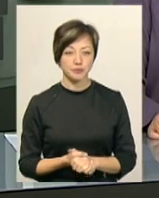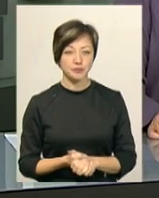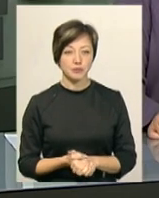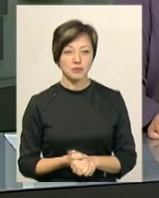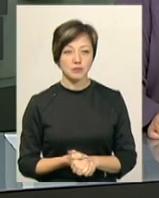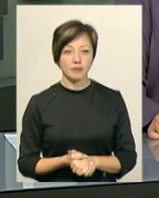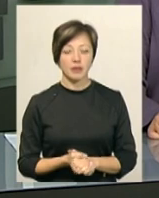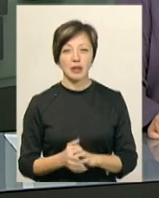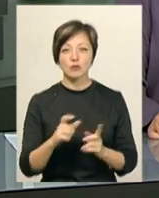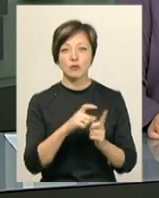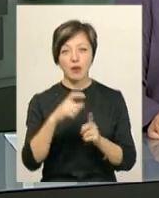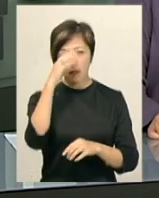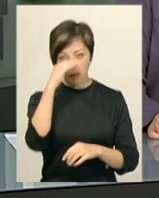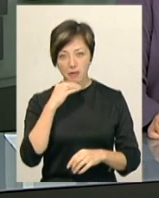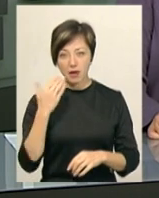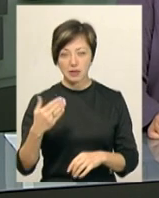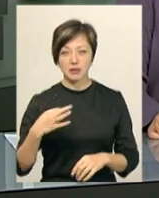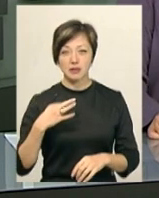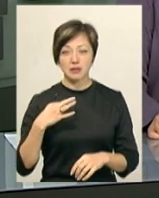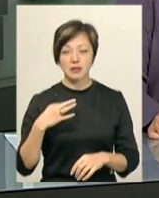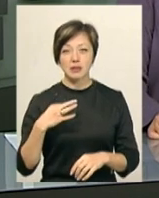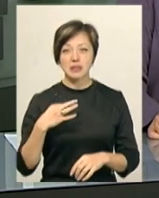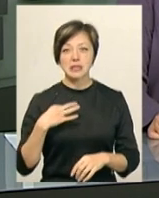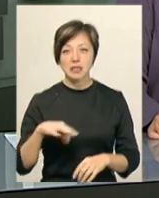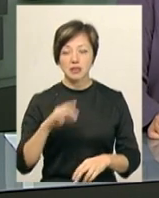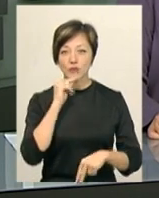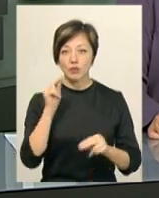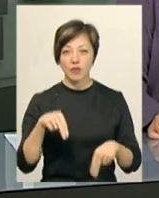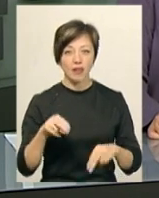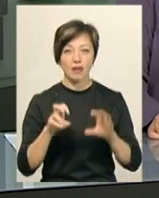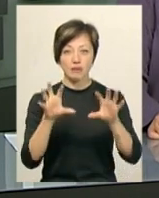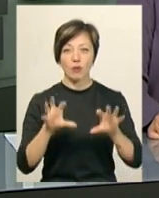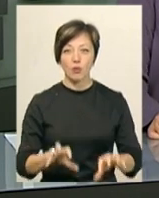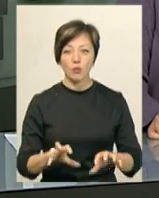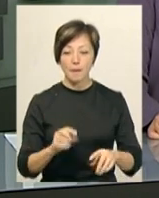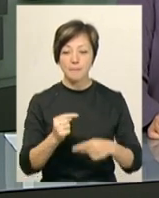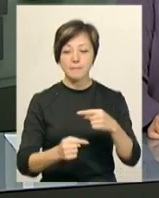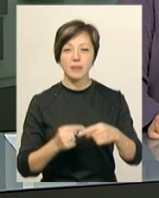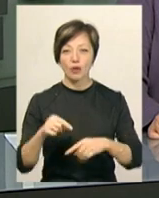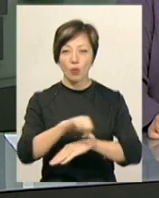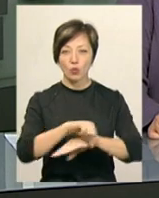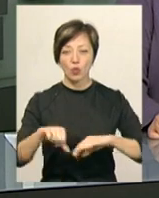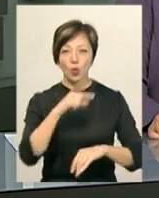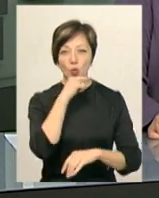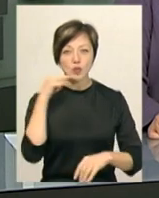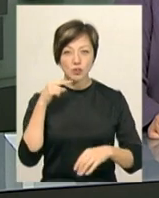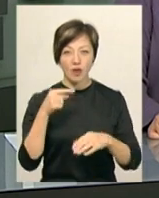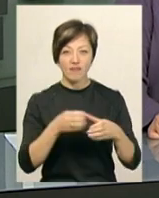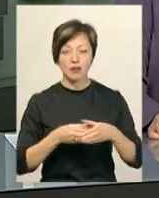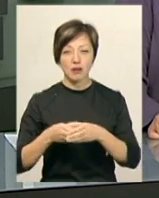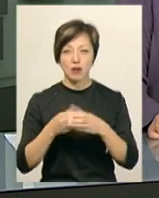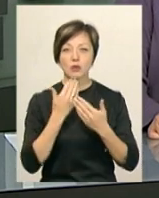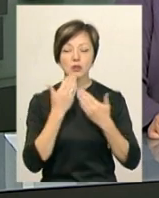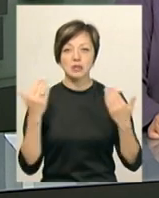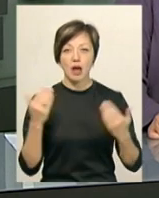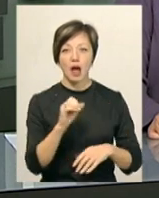За словами батька Сергія Андрія Миколаєвича, сина звинувачують у незаконному перетинанні кордону Російської Федерації. Востаннє